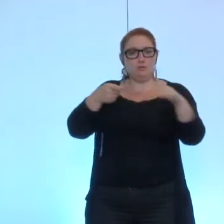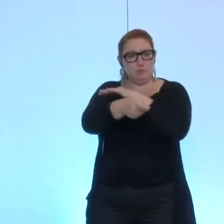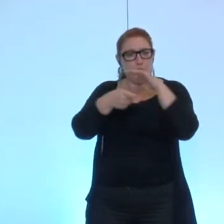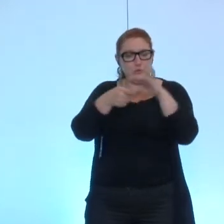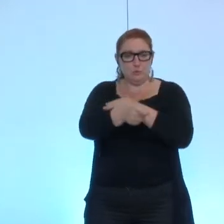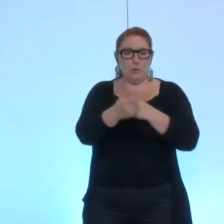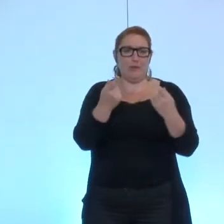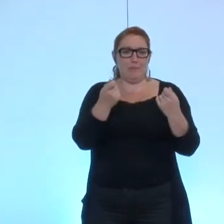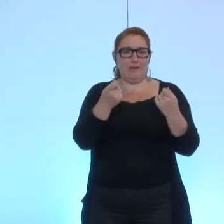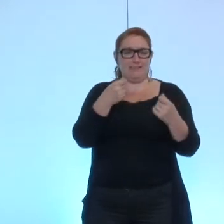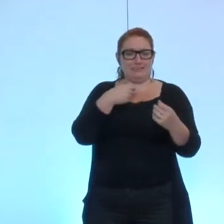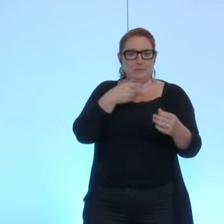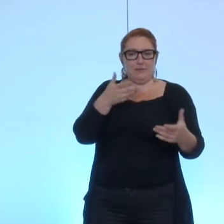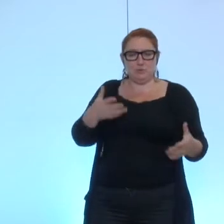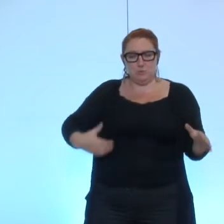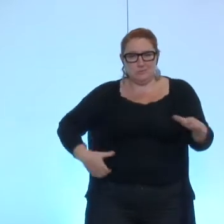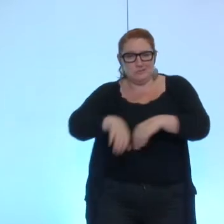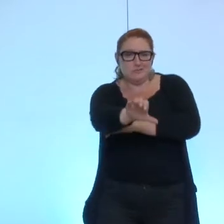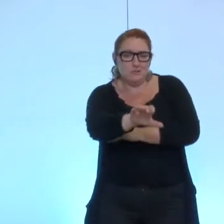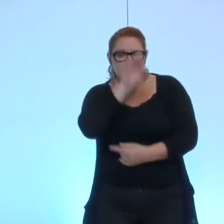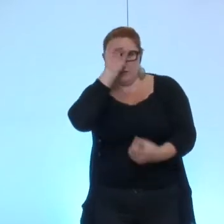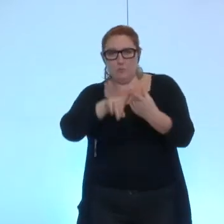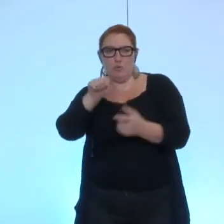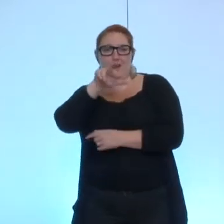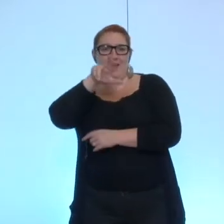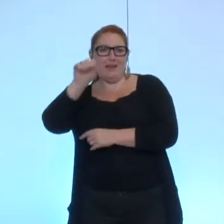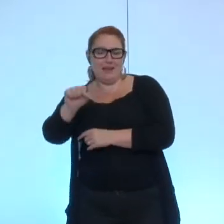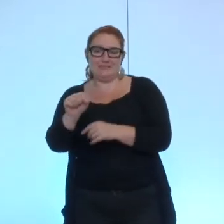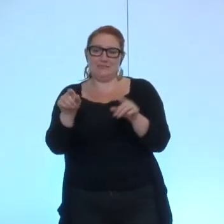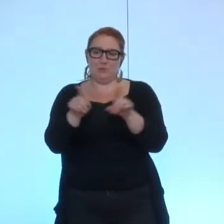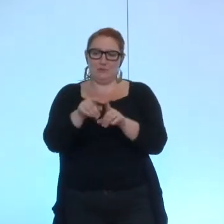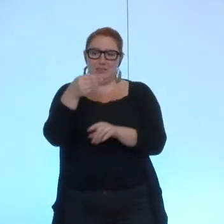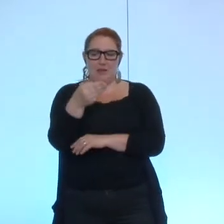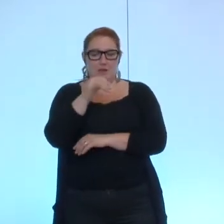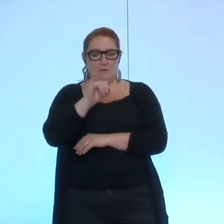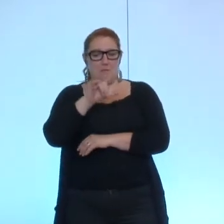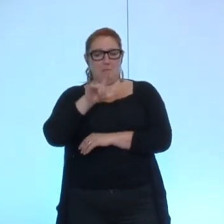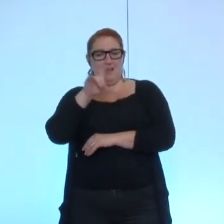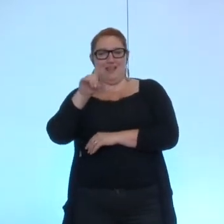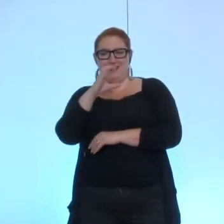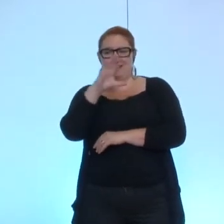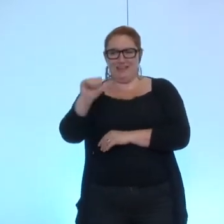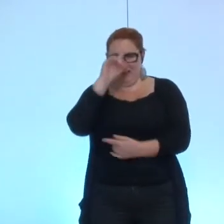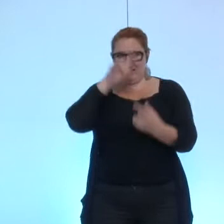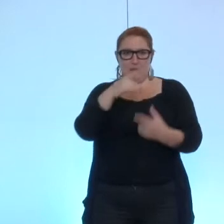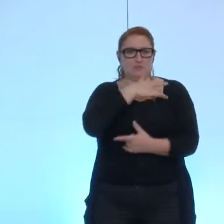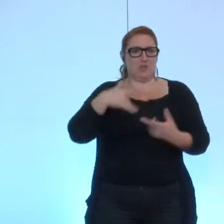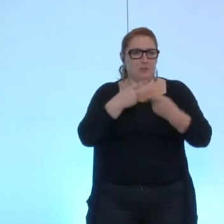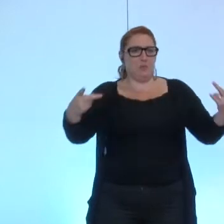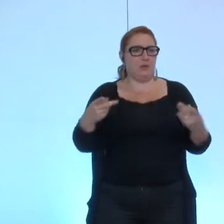financières auprès de l'ARS et de la 1000DK pour les projets développés par la ville en matière de santé publique